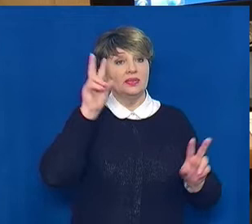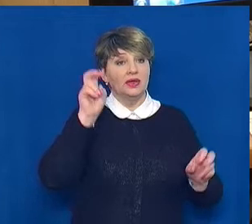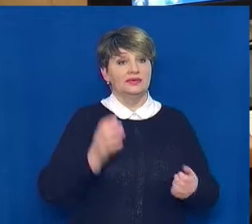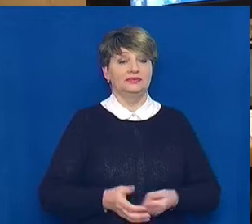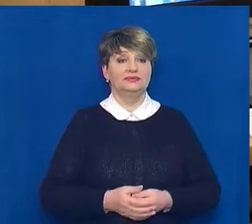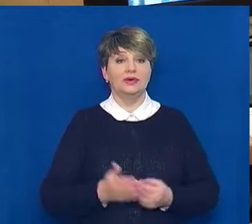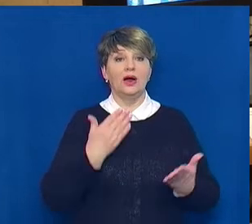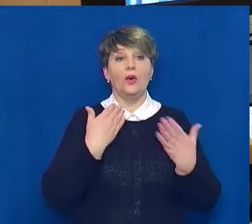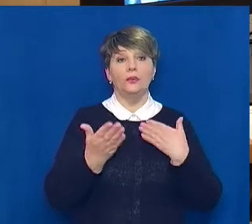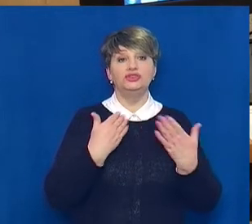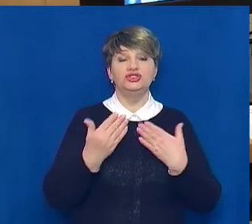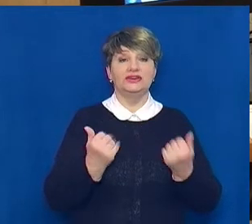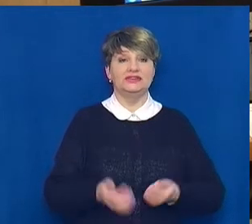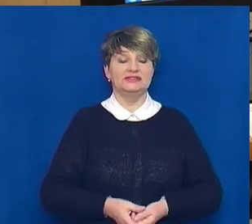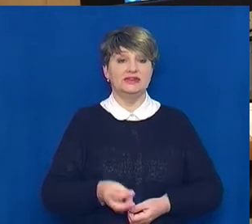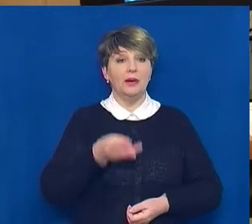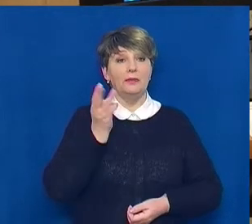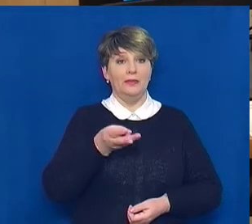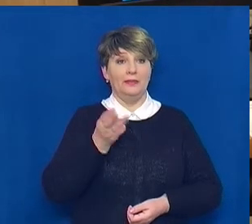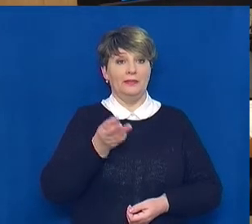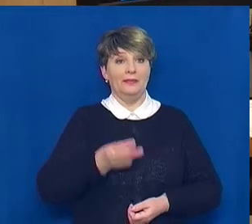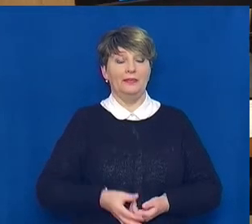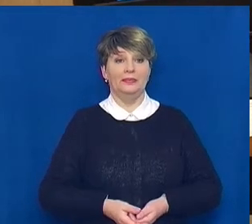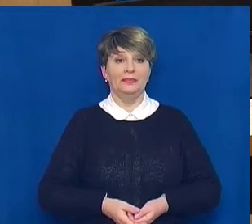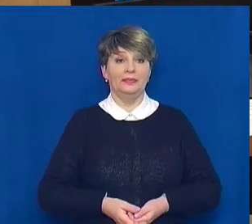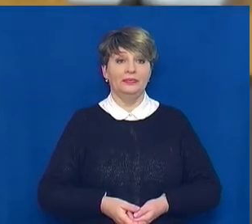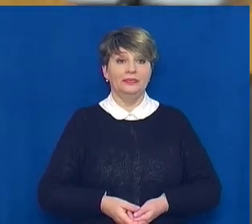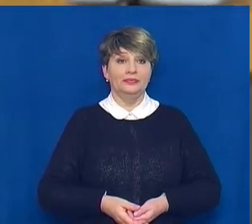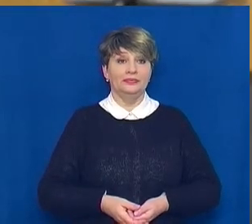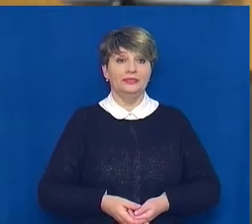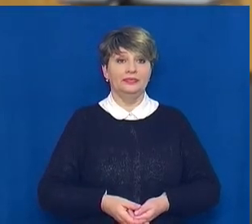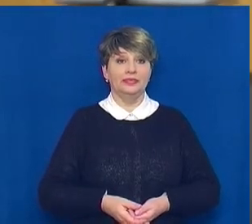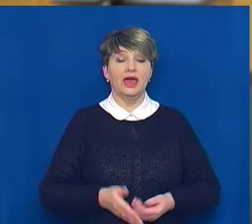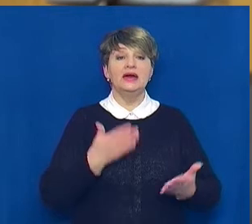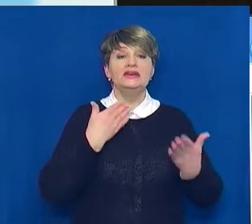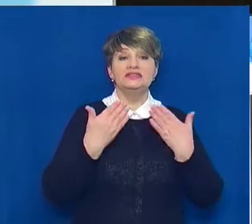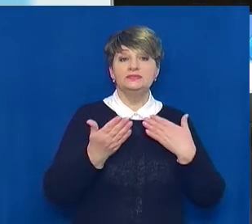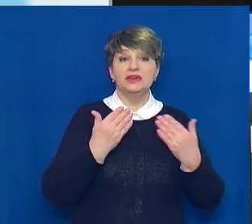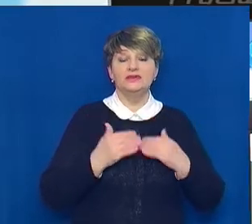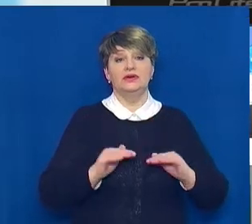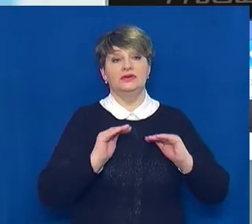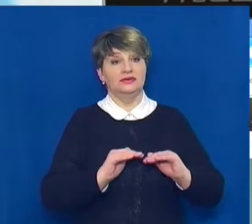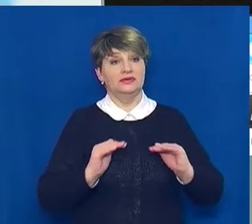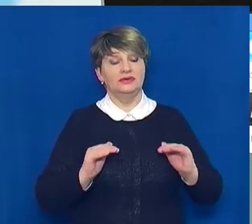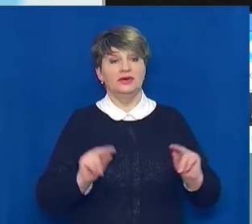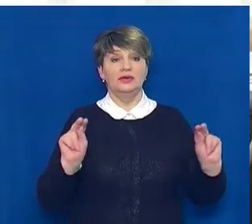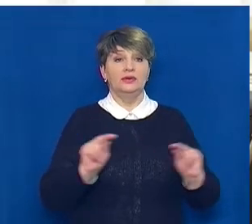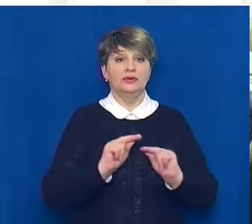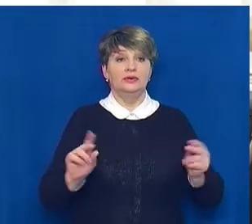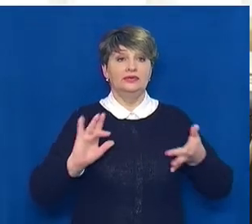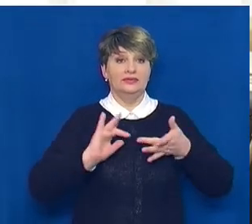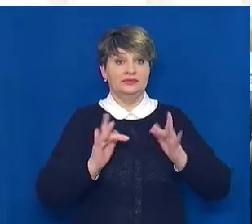Незнайома? Так. Компланарні. Компланарні, так. Спілкуються школярі та викладачі онлайн.